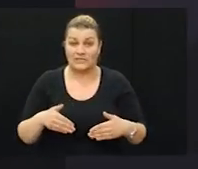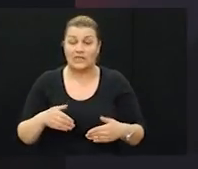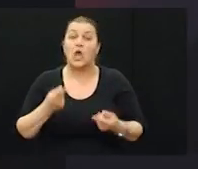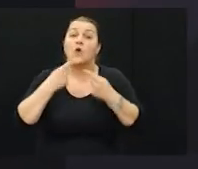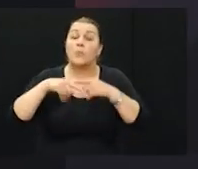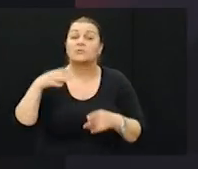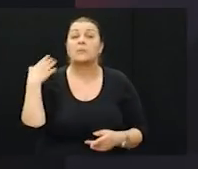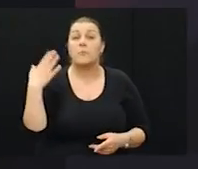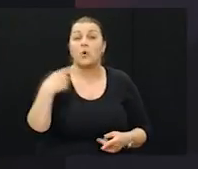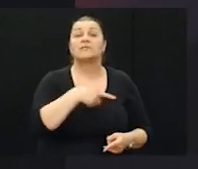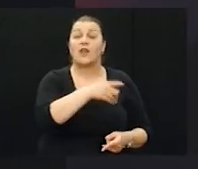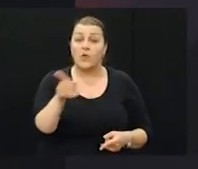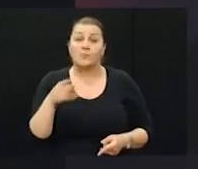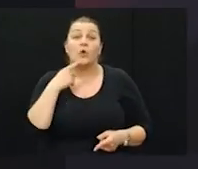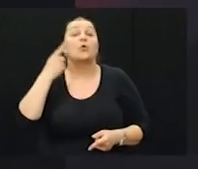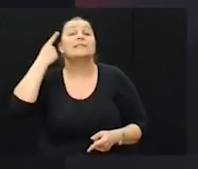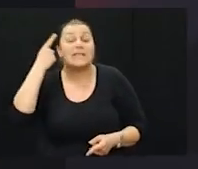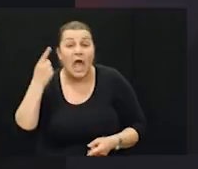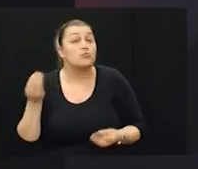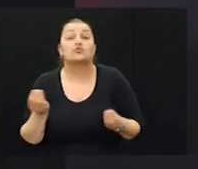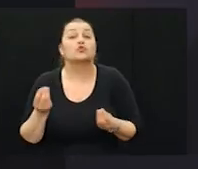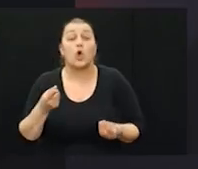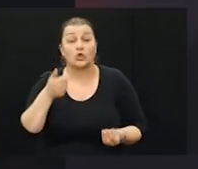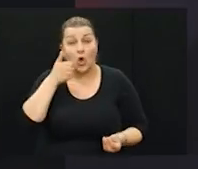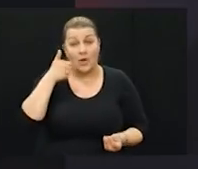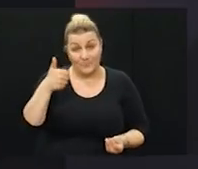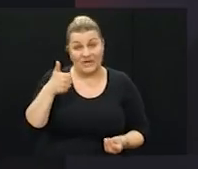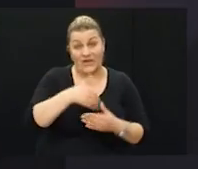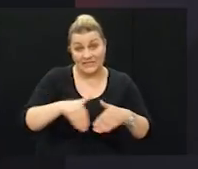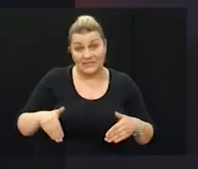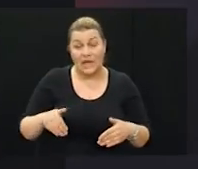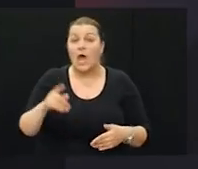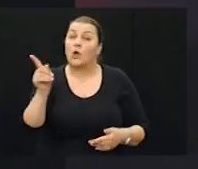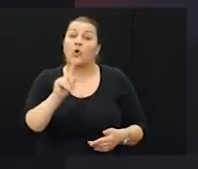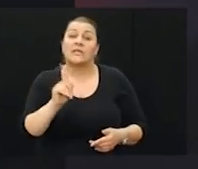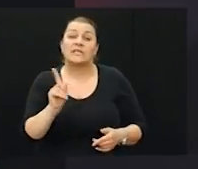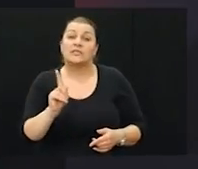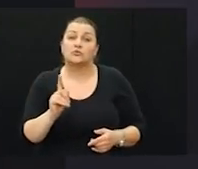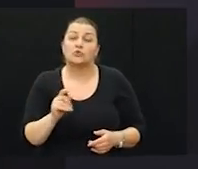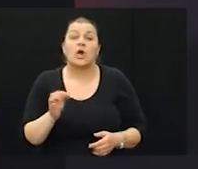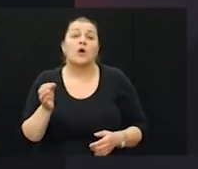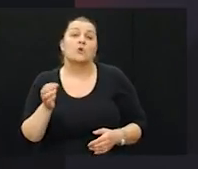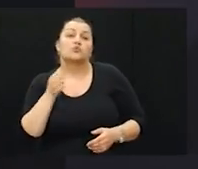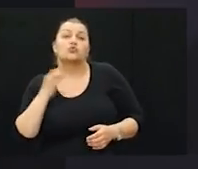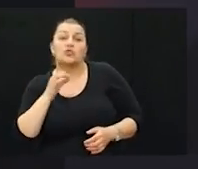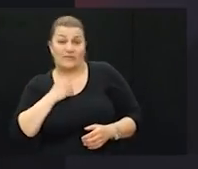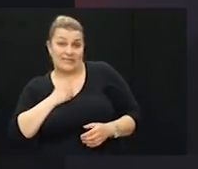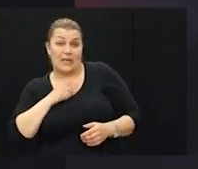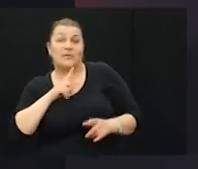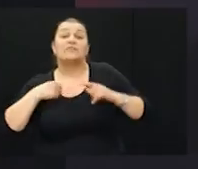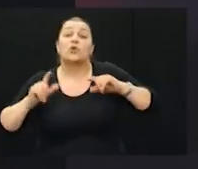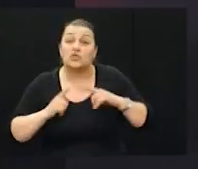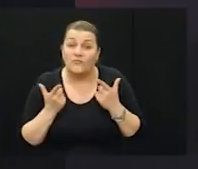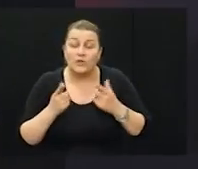svim onima koji znaju što je to Prva crta i koji se nisu libili ni sebe ni života da bi tom crtom